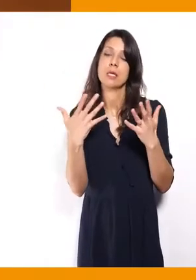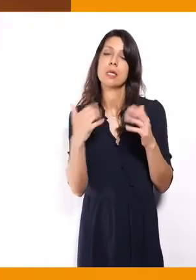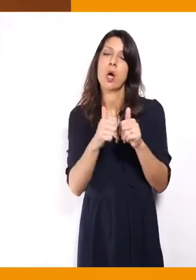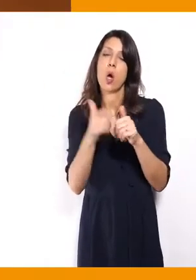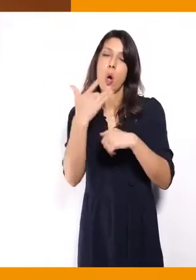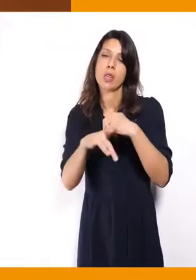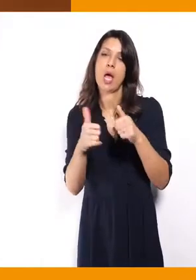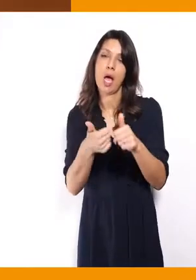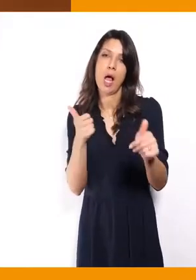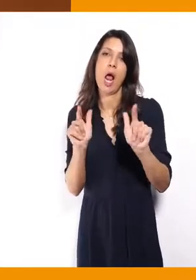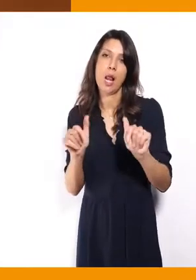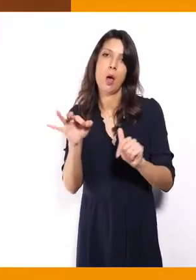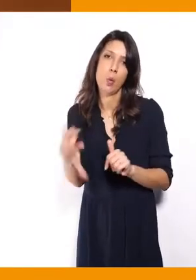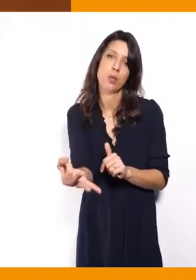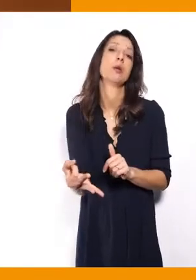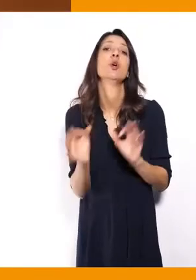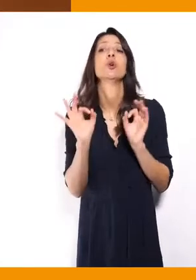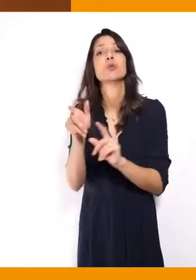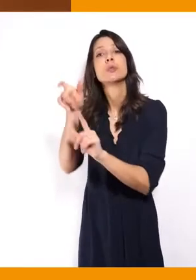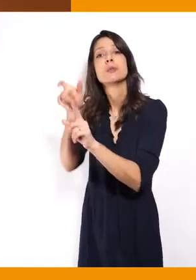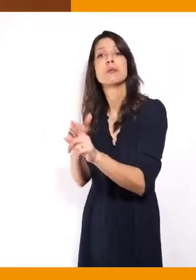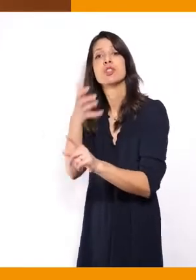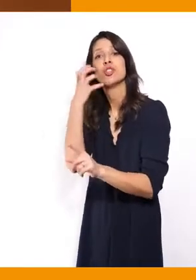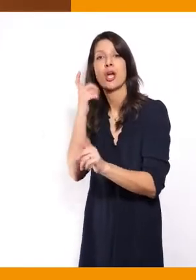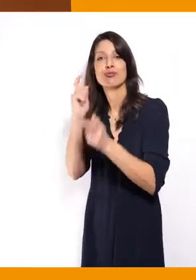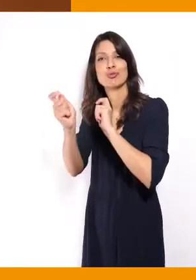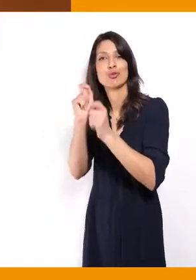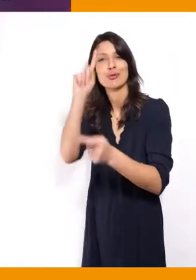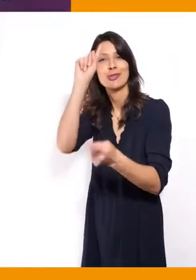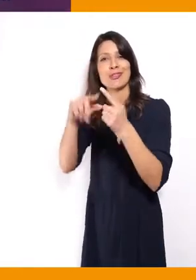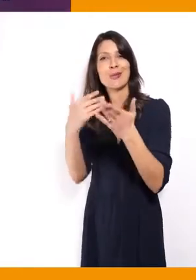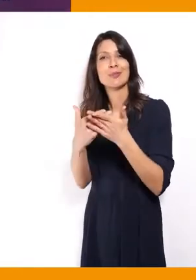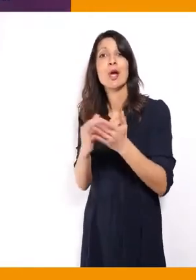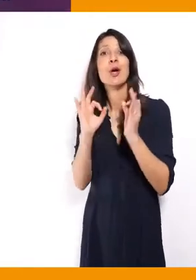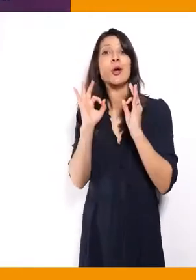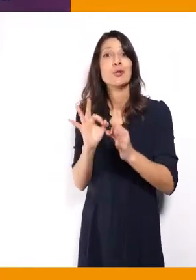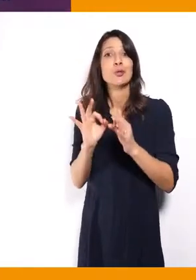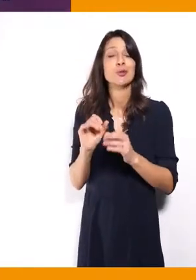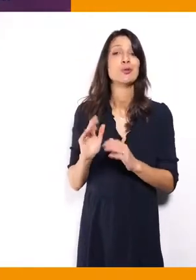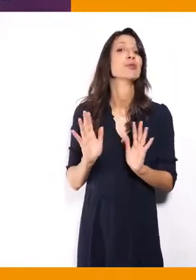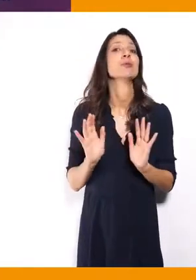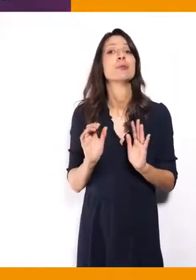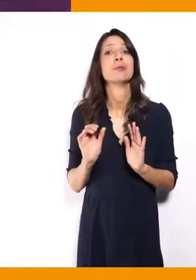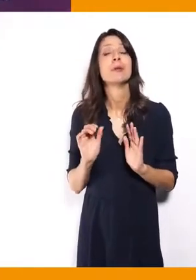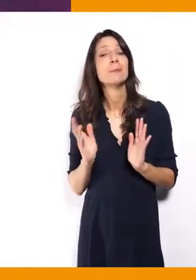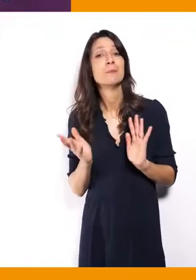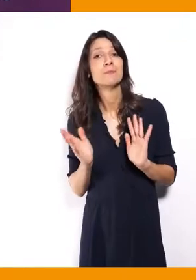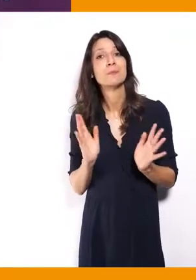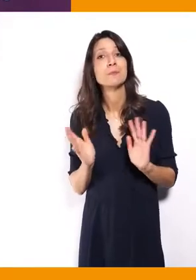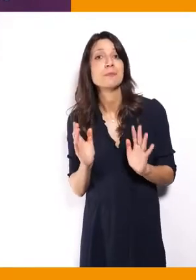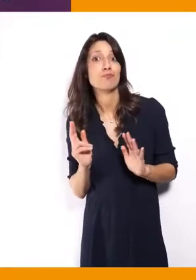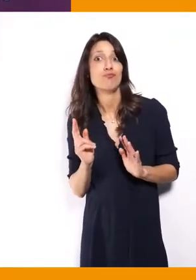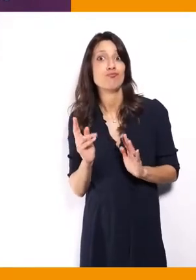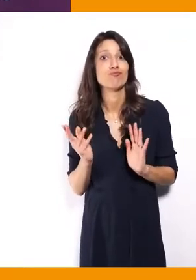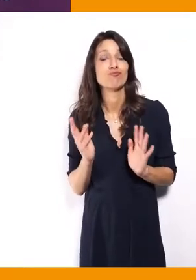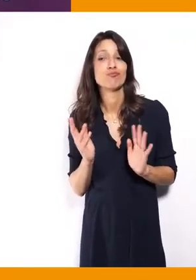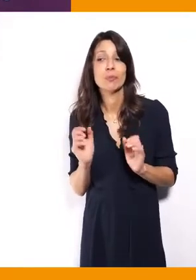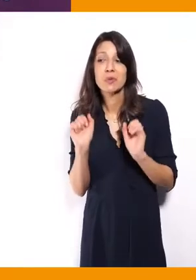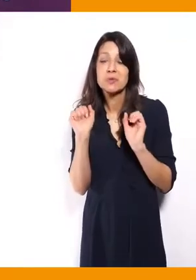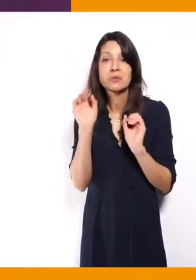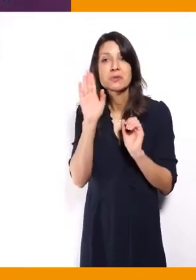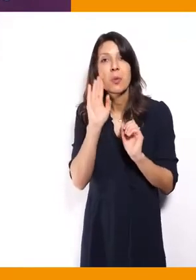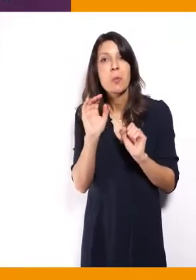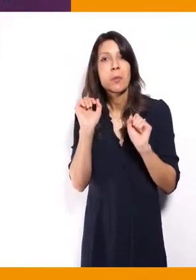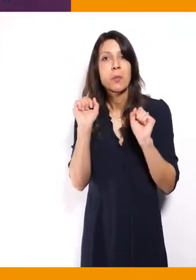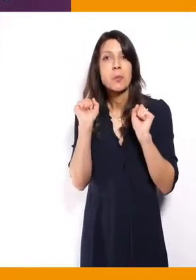en discuter avec Jérémy Borrois. Peut-être pour commencer, est-ce qu'on peut expliquer